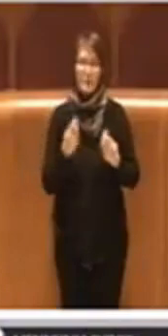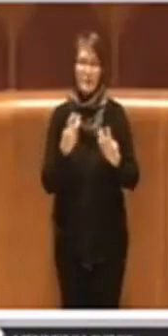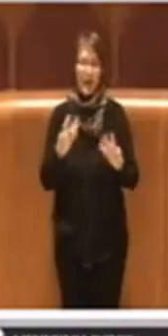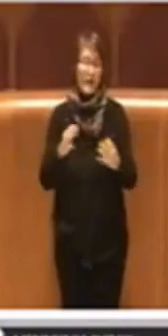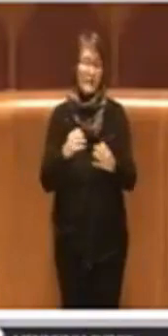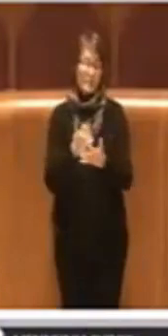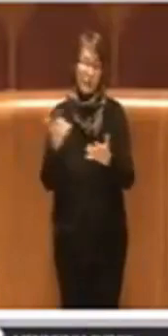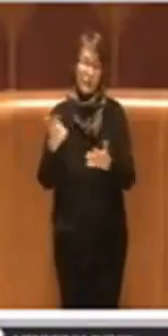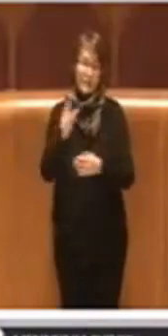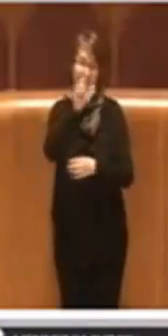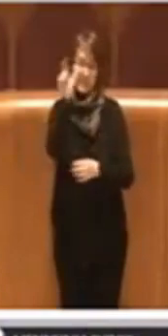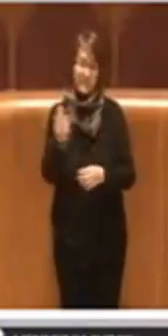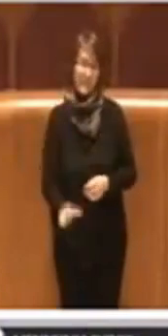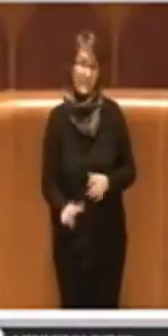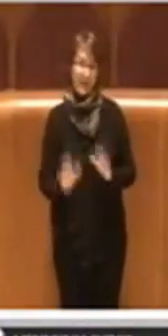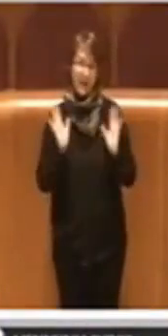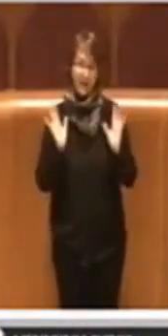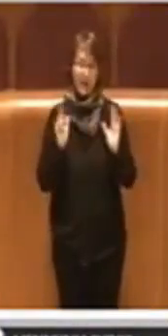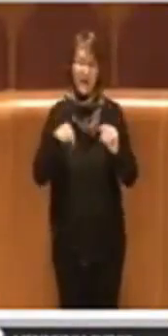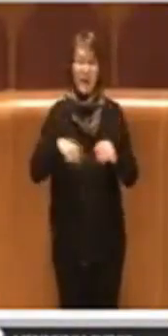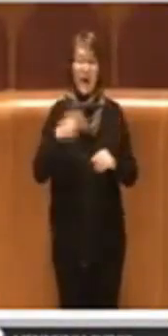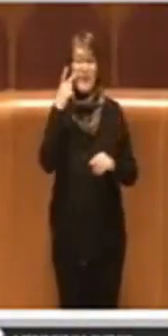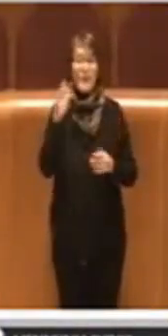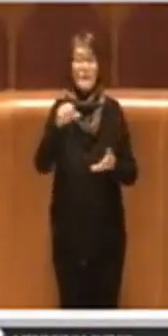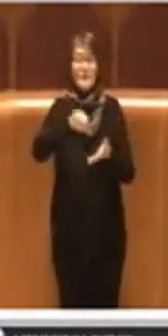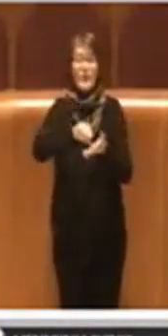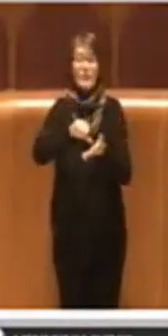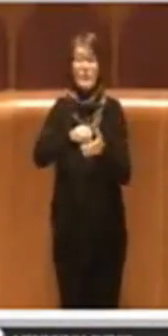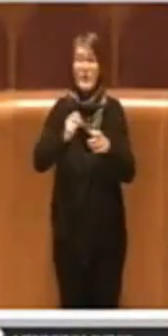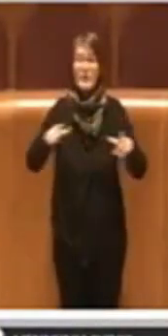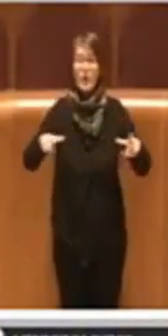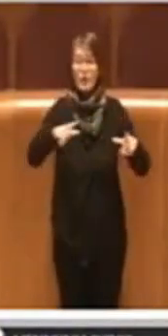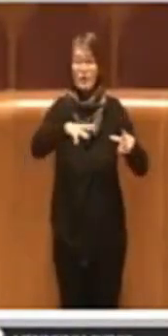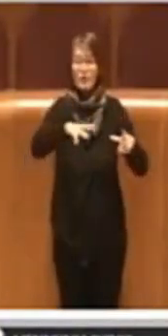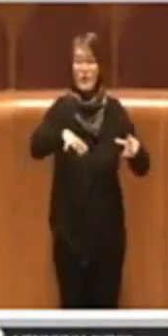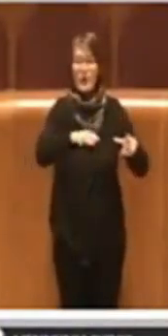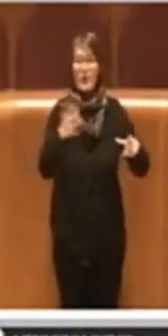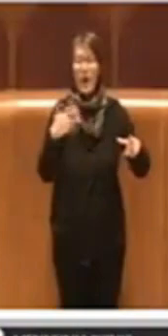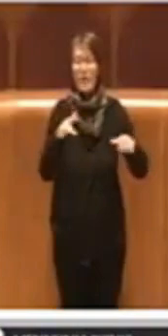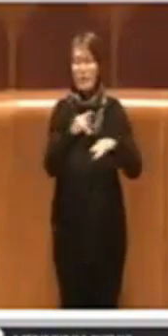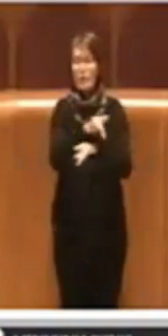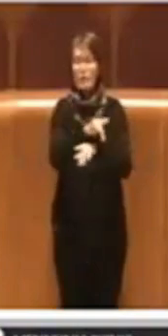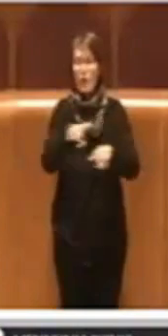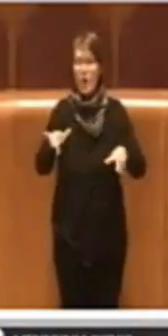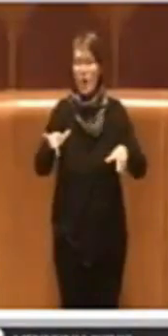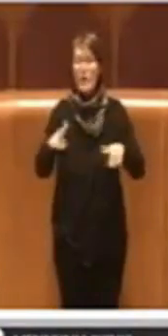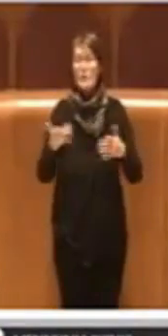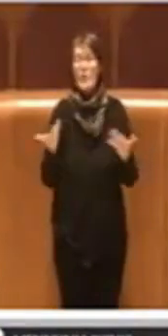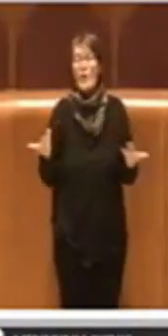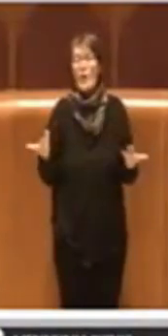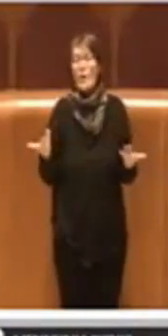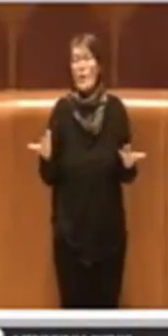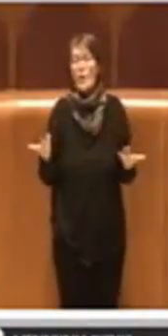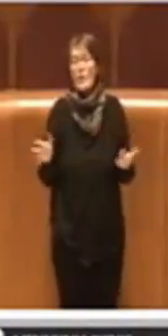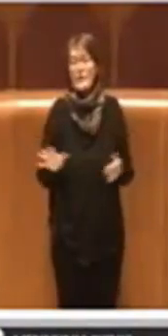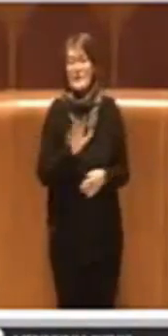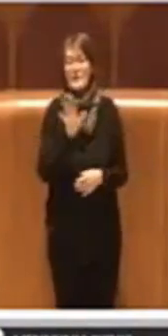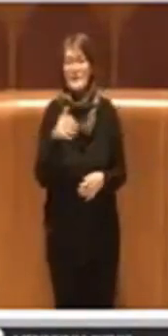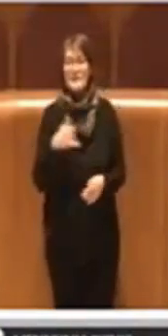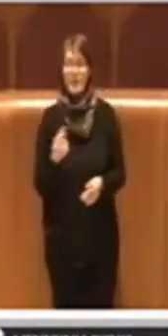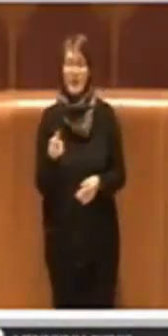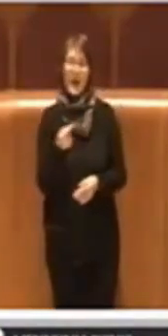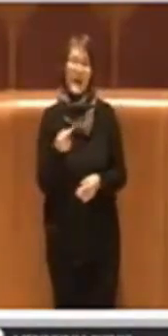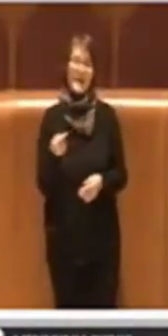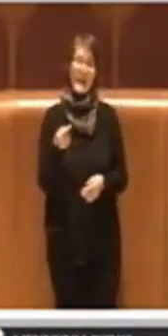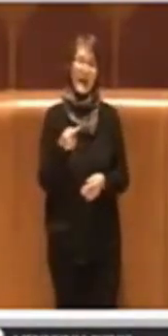Come abbiamo visto il centro purtroppo si sta svuotando, perciò paradossalmente sembrerebbe un'azione negativa quella del